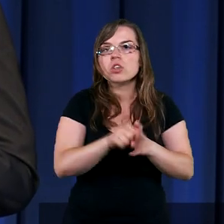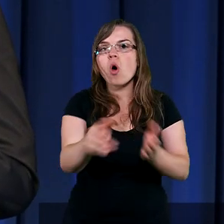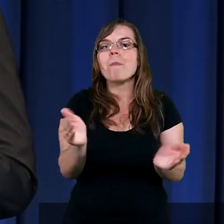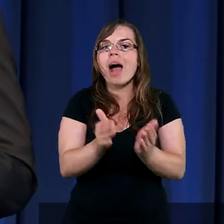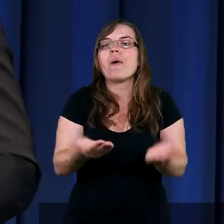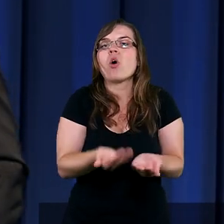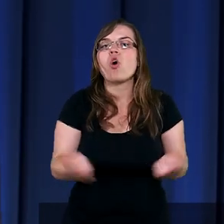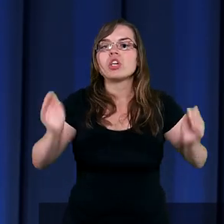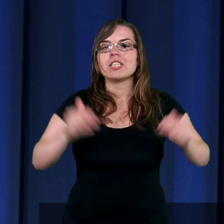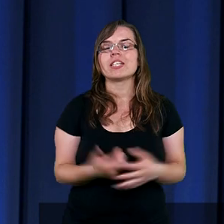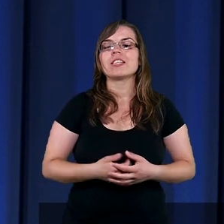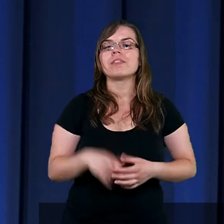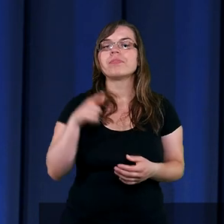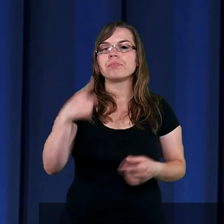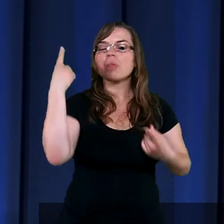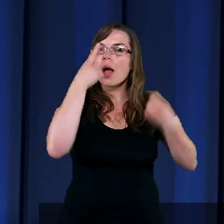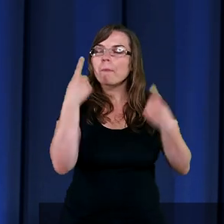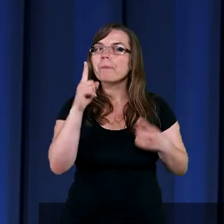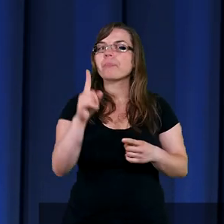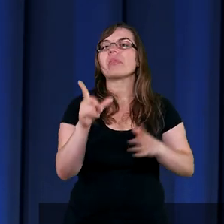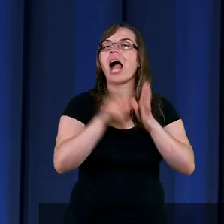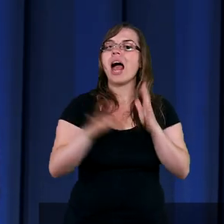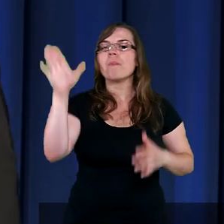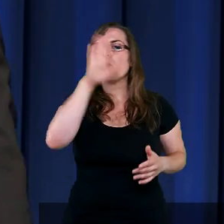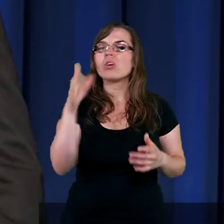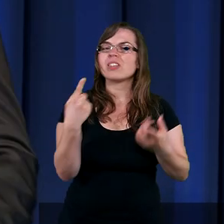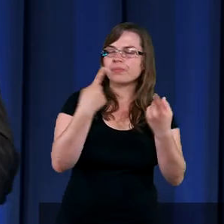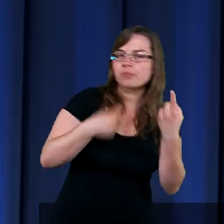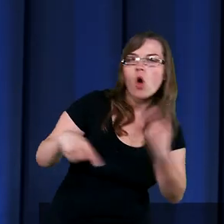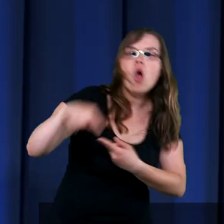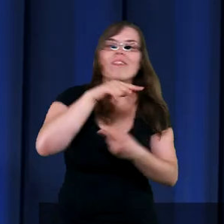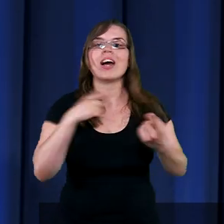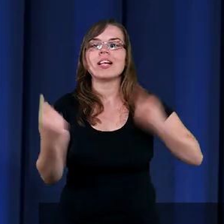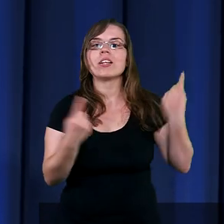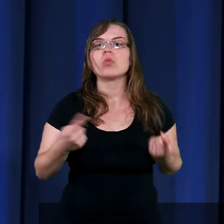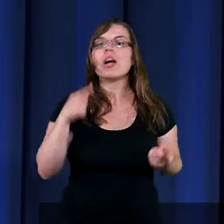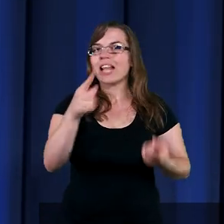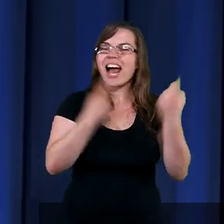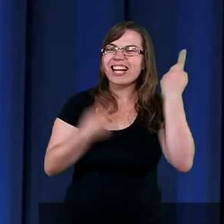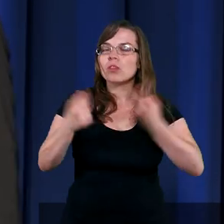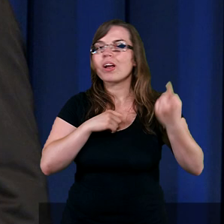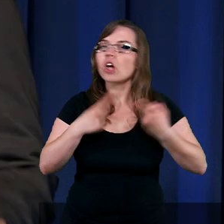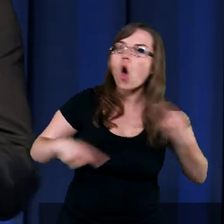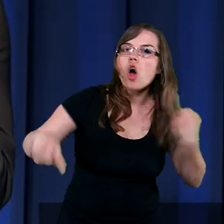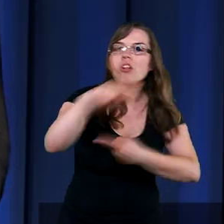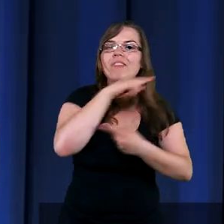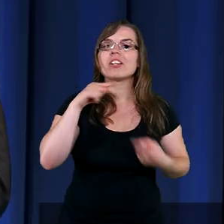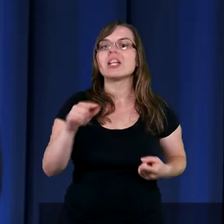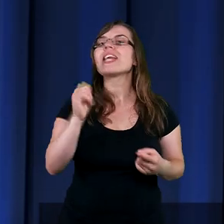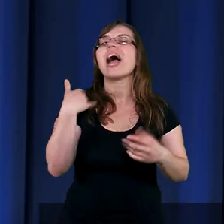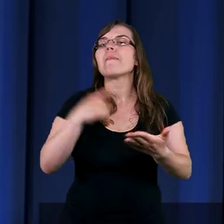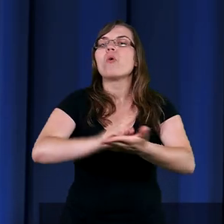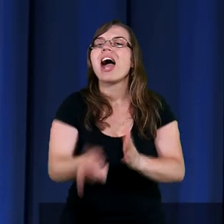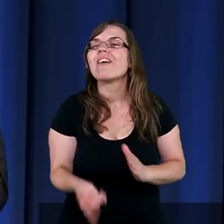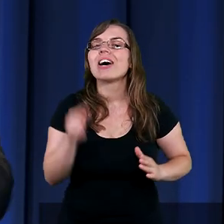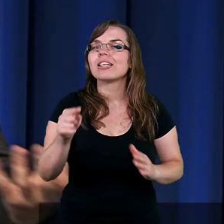koszyczka. Wiecie, ale Bóg, Bóg odwraca sytuację i ta sytuacja się odwróciła, nie? Jaki był efekt